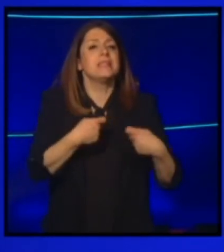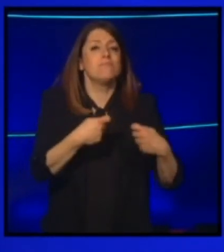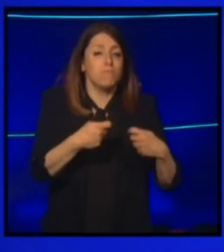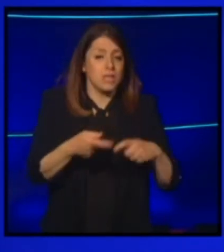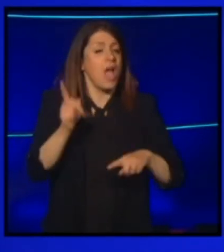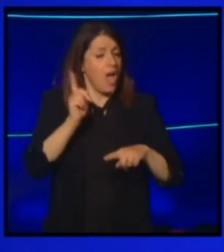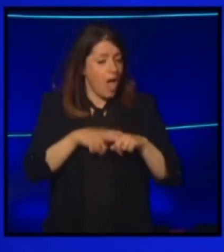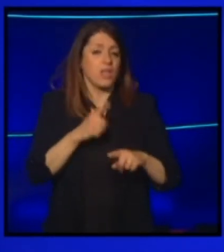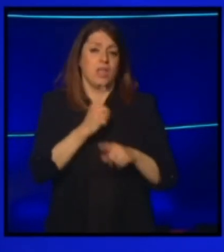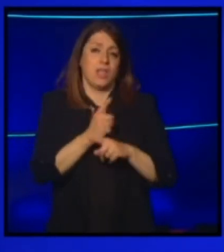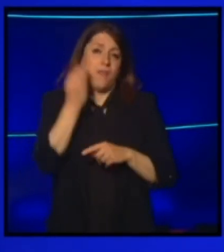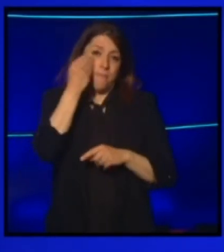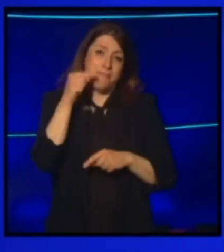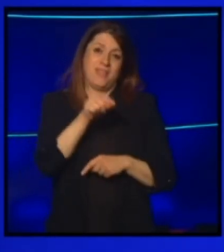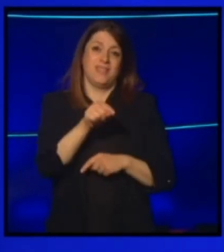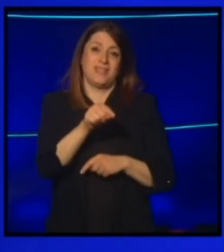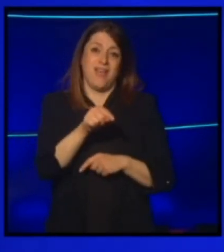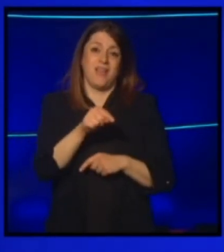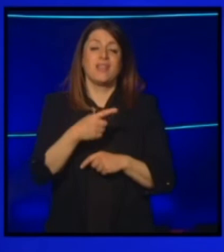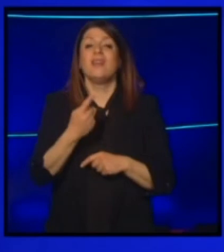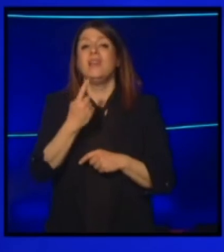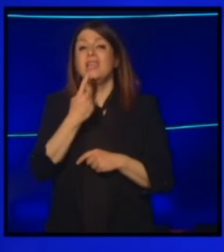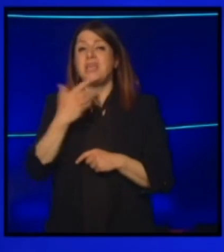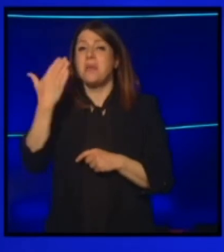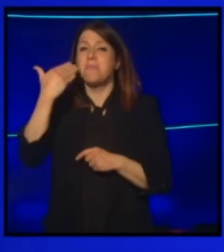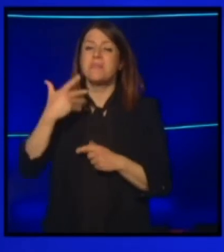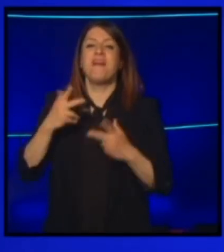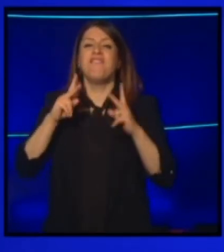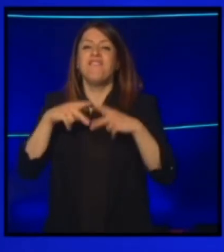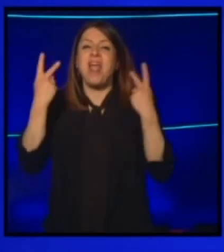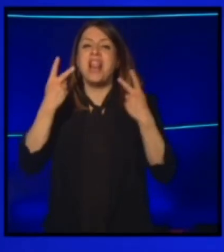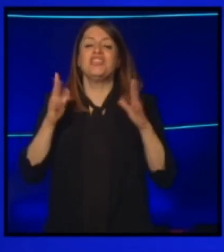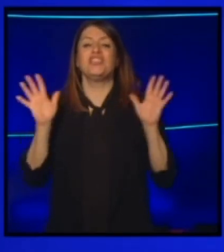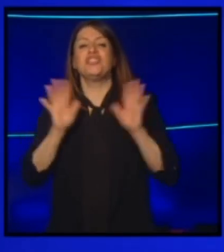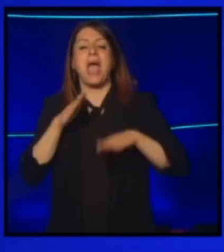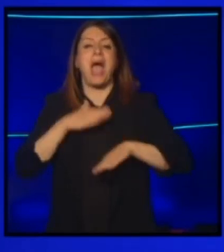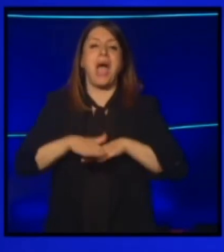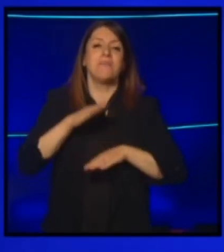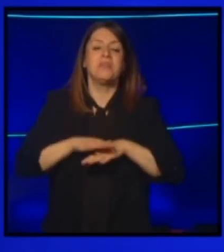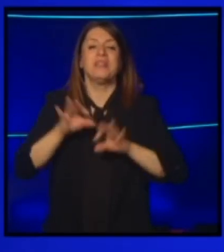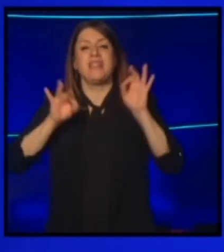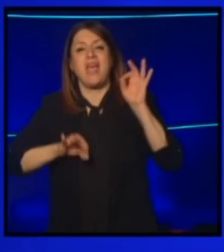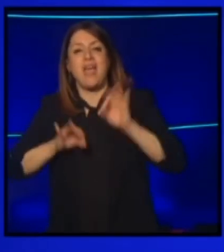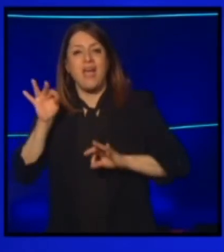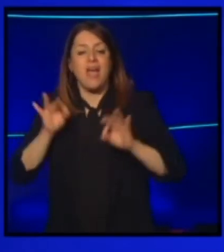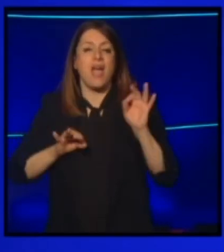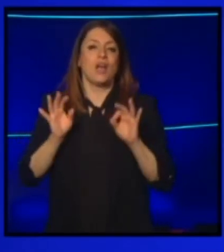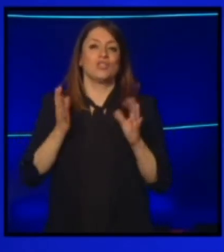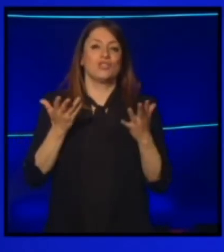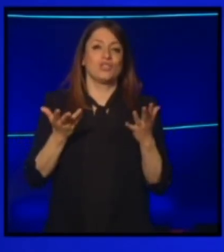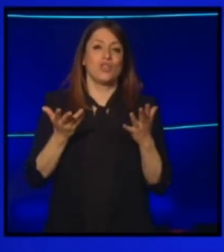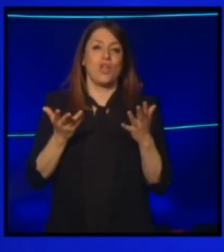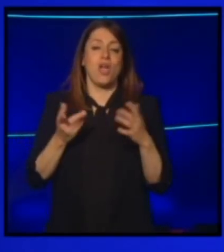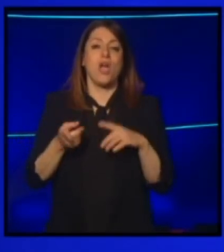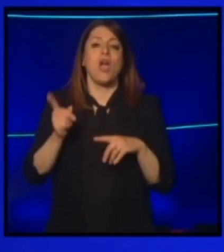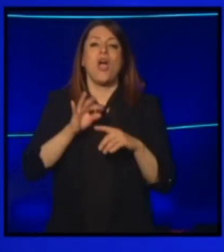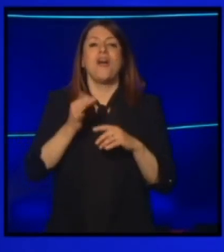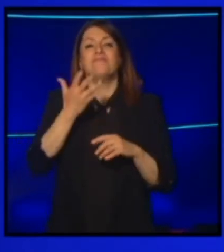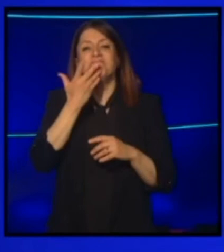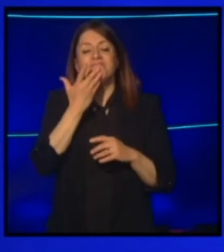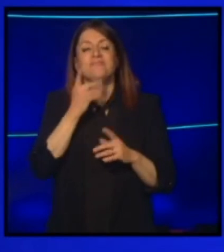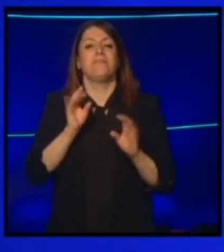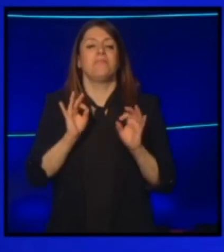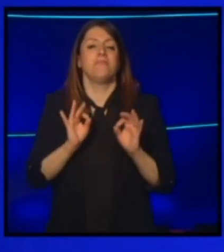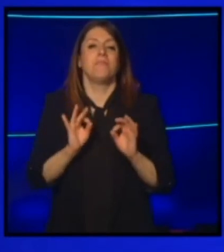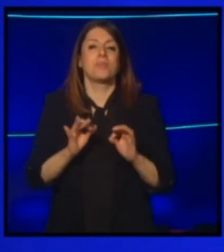A chi prima aveva la felicità di andare al cinema, di andare al teatro, o di andare a ristabilire la